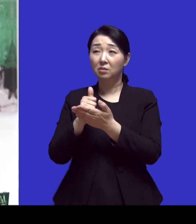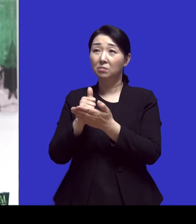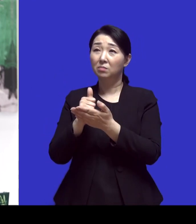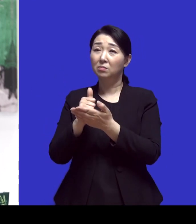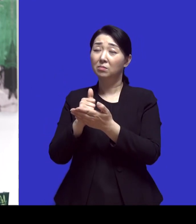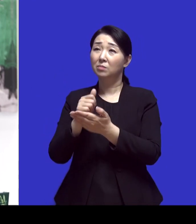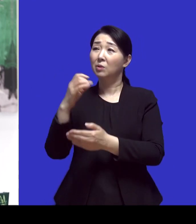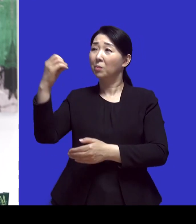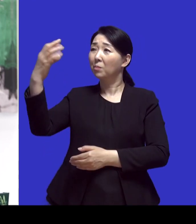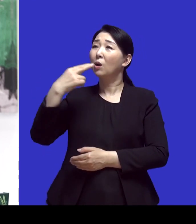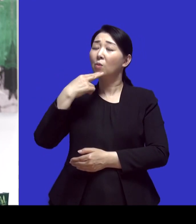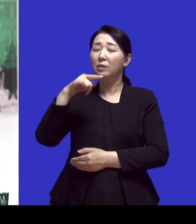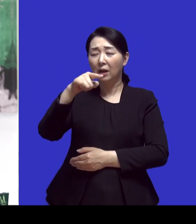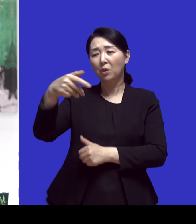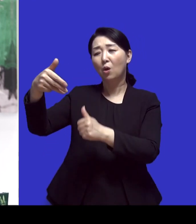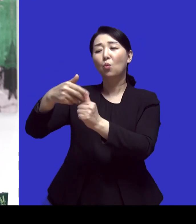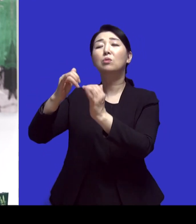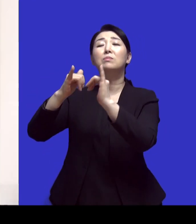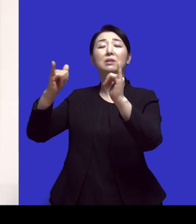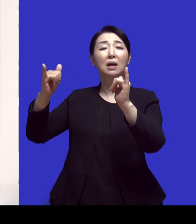말씀 안 주시고 내가 너의 공급자야